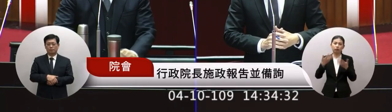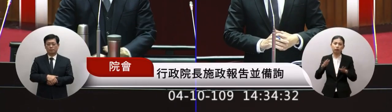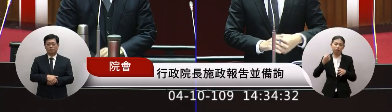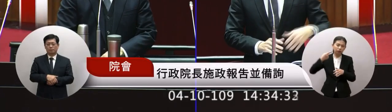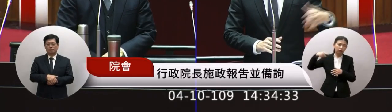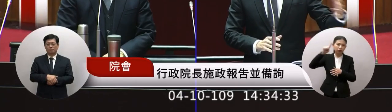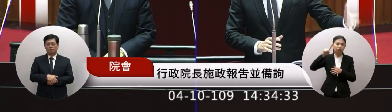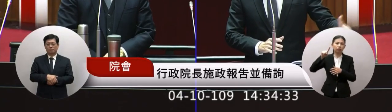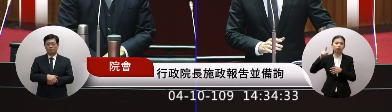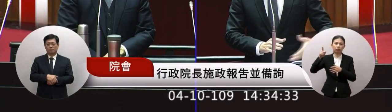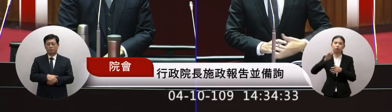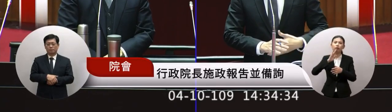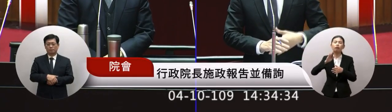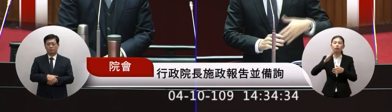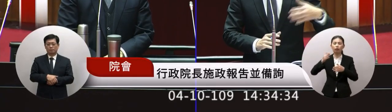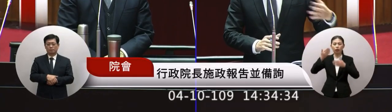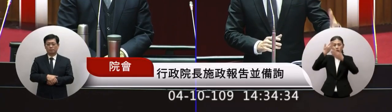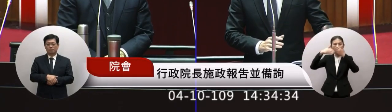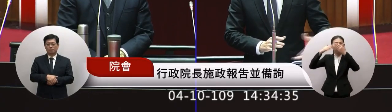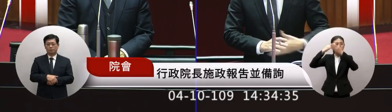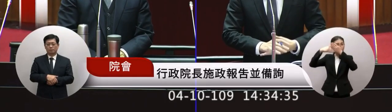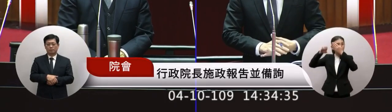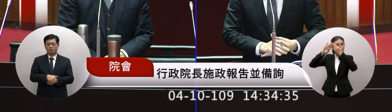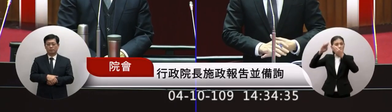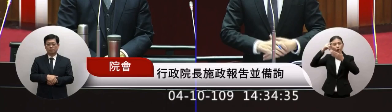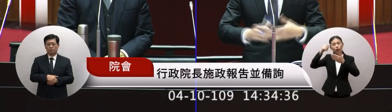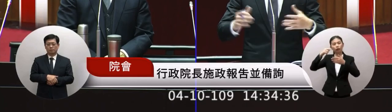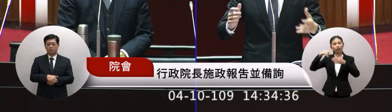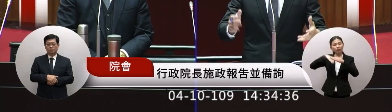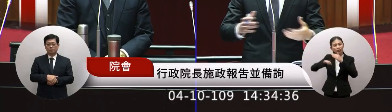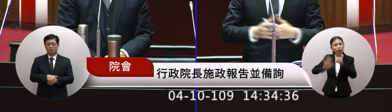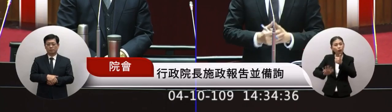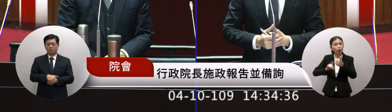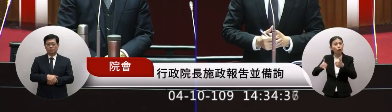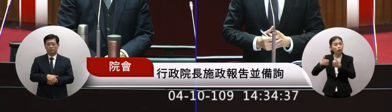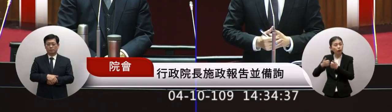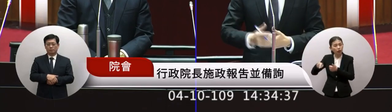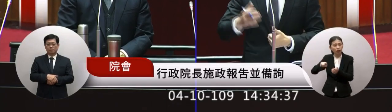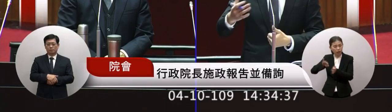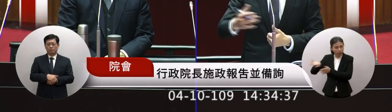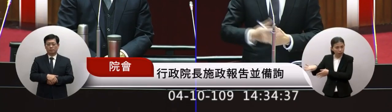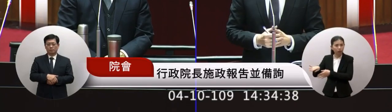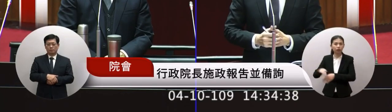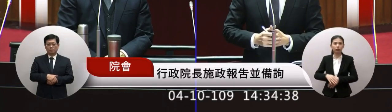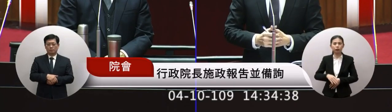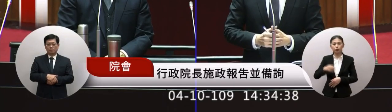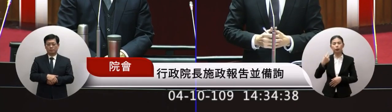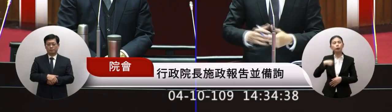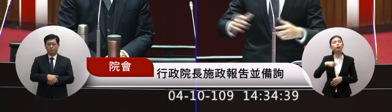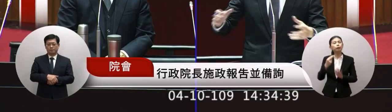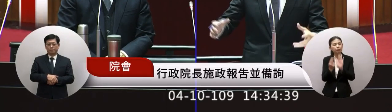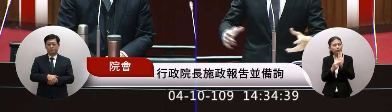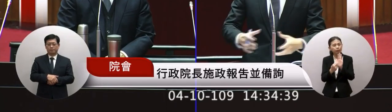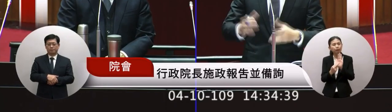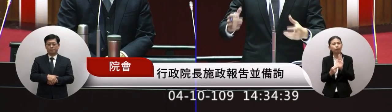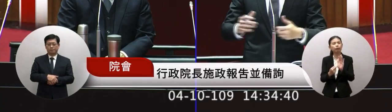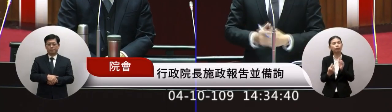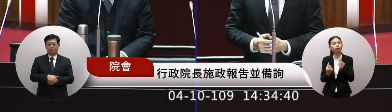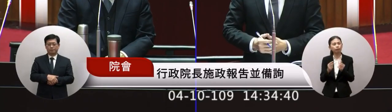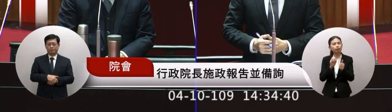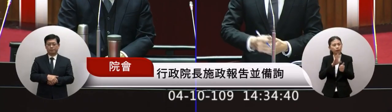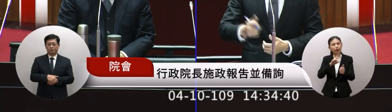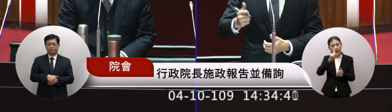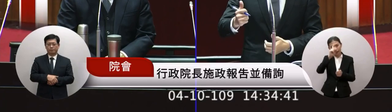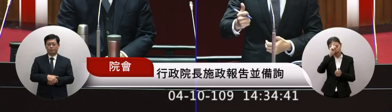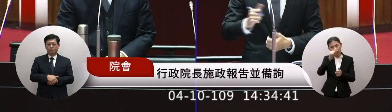一次已經處理的毛總委員會台灣生政府以外現在其實我估計我也要想問未來行政院可以去整